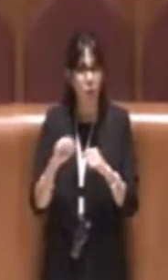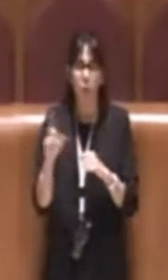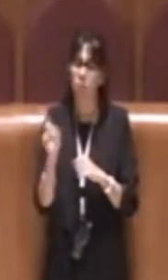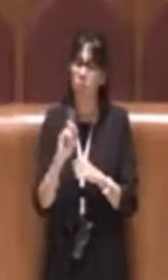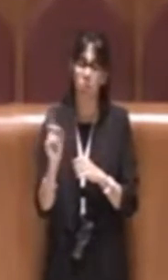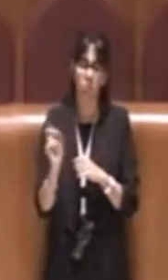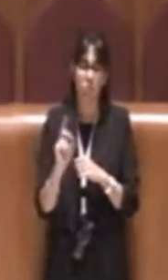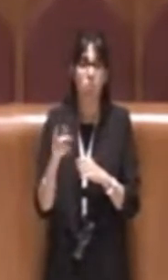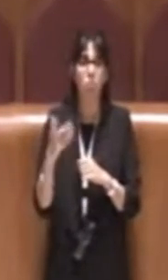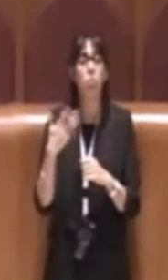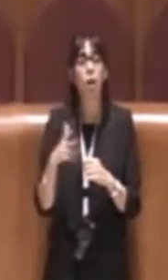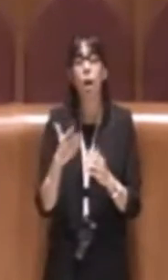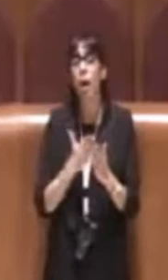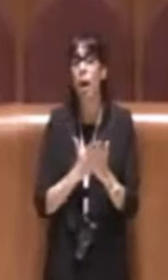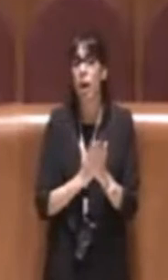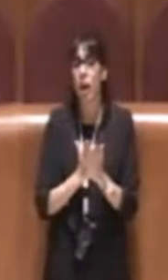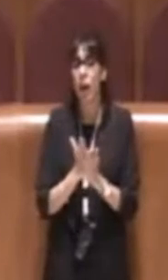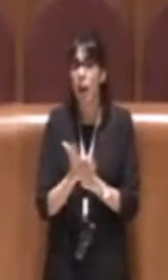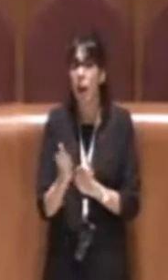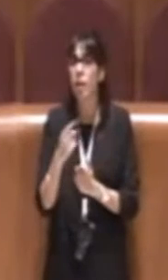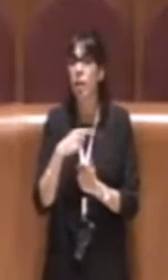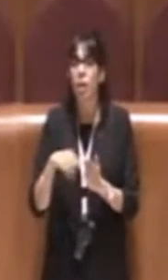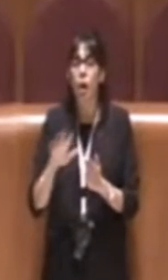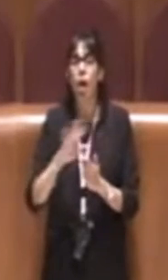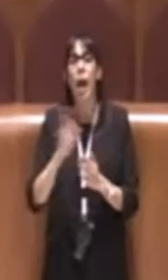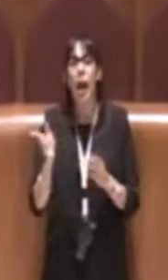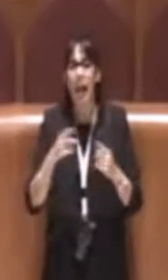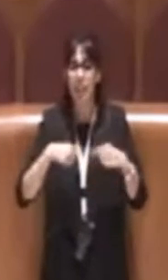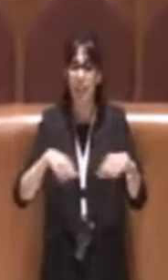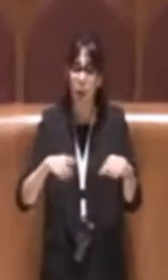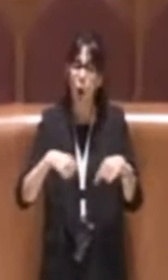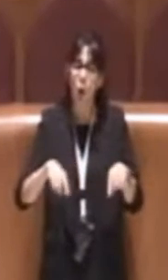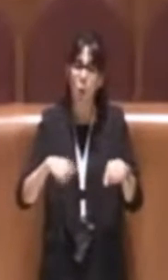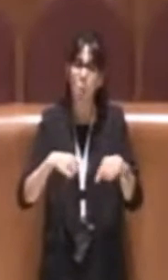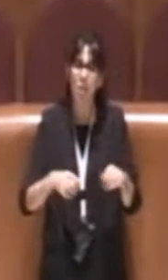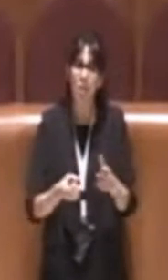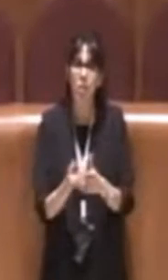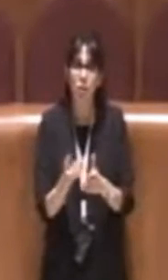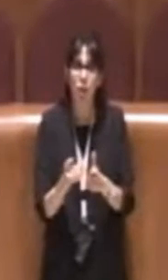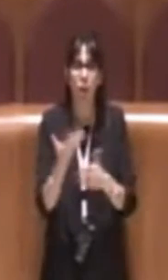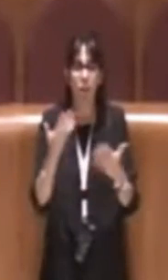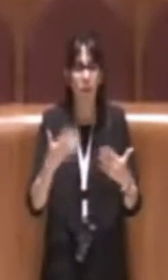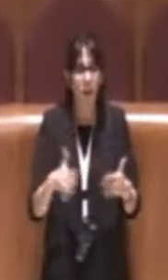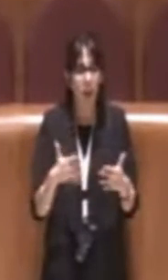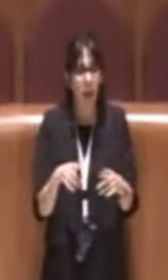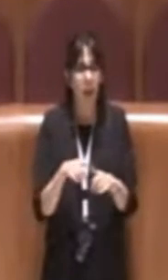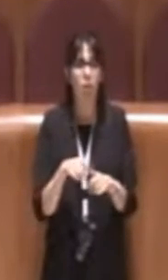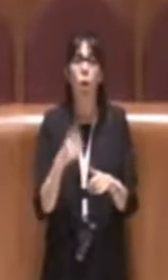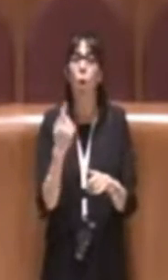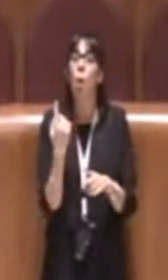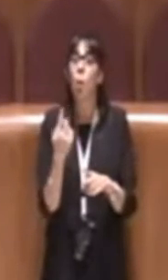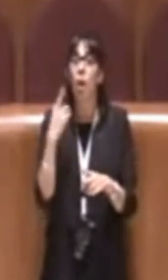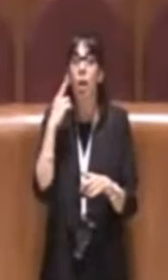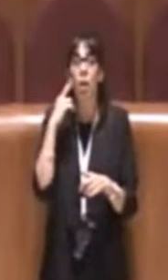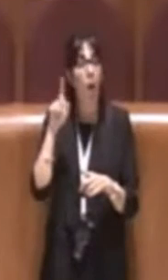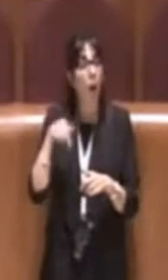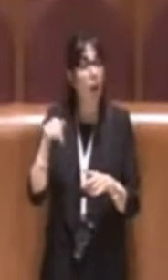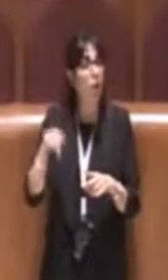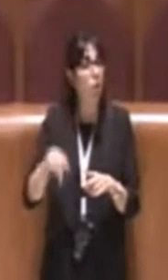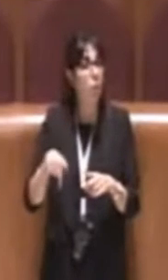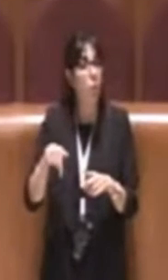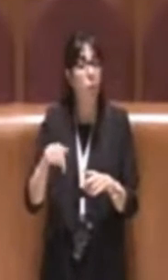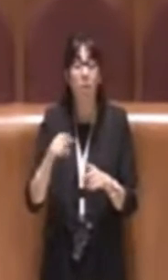ma che in questi anni abbiamo fatto altre commissioni, una ricordo anche in loco, quindi in